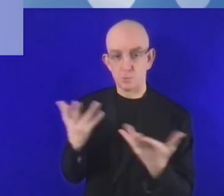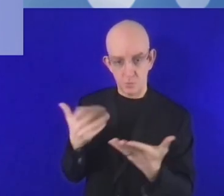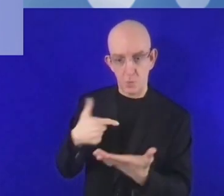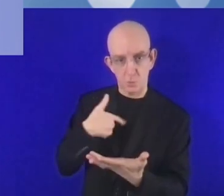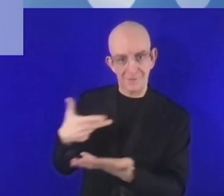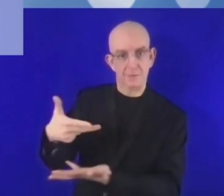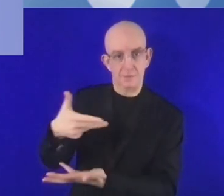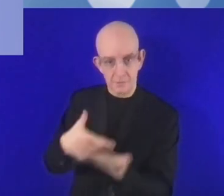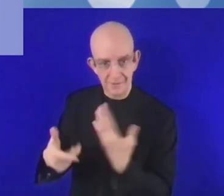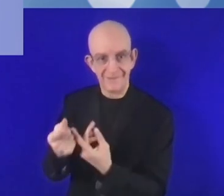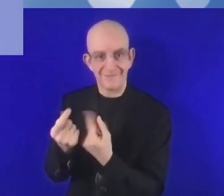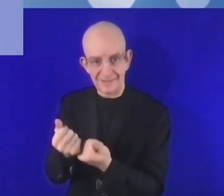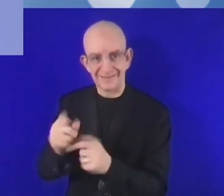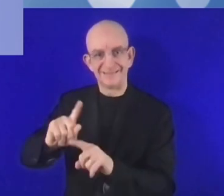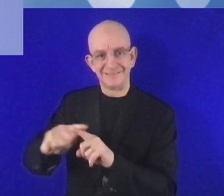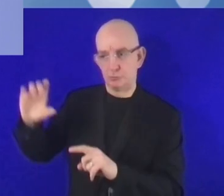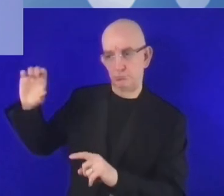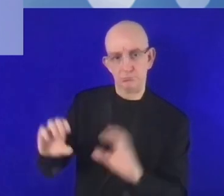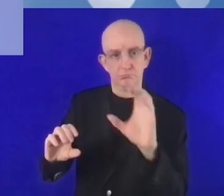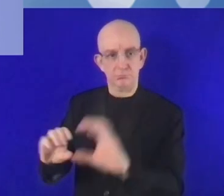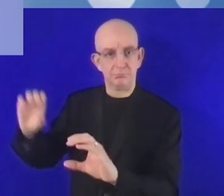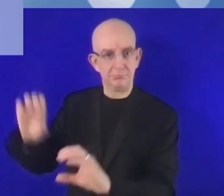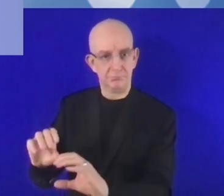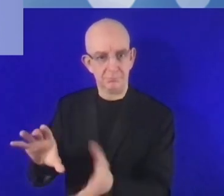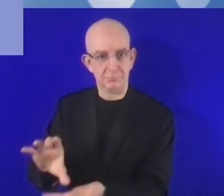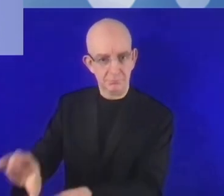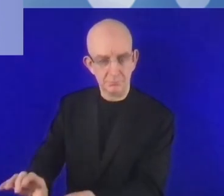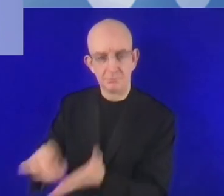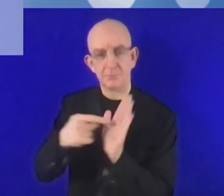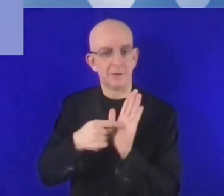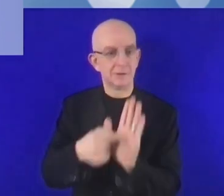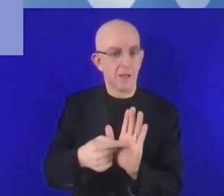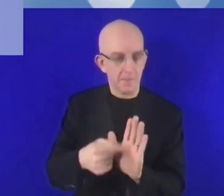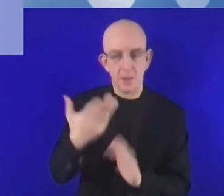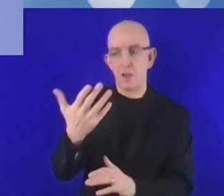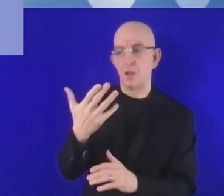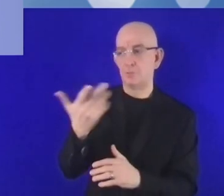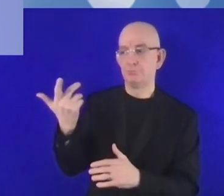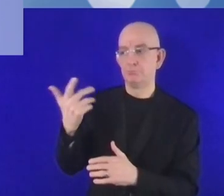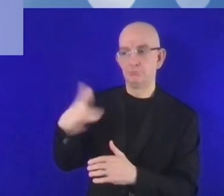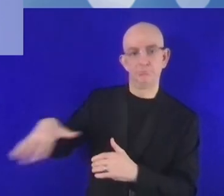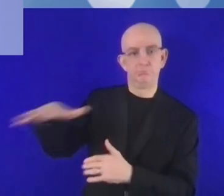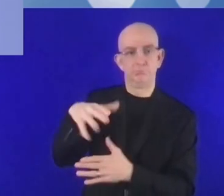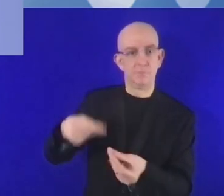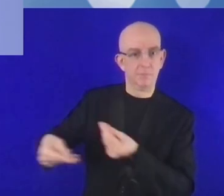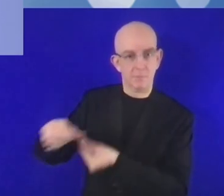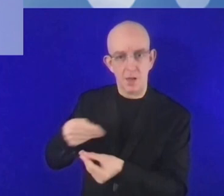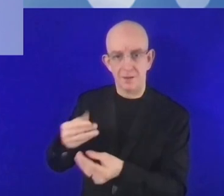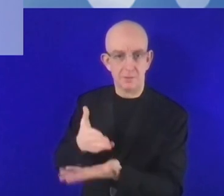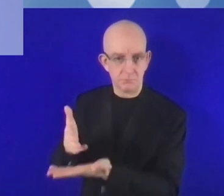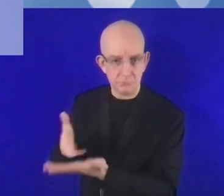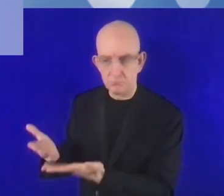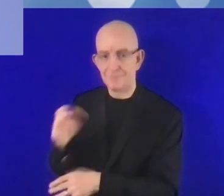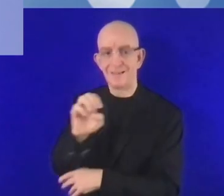من المصادر. الصندوق البنيوي الاتحادية وغيرها